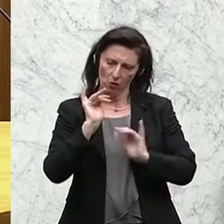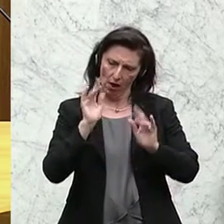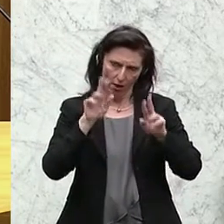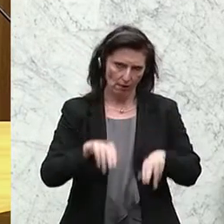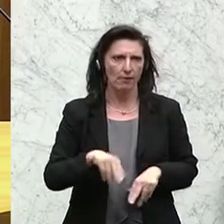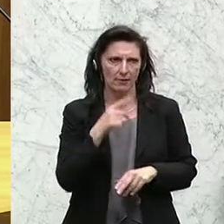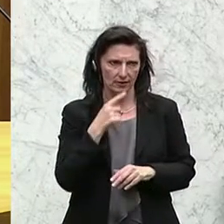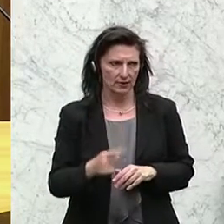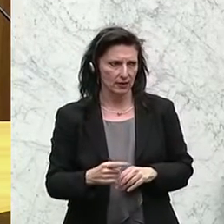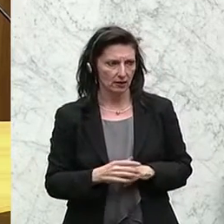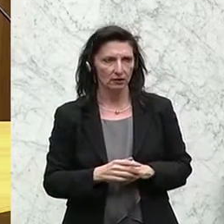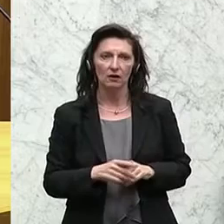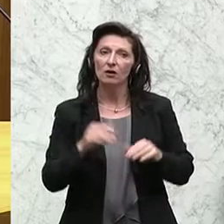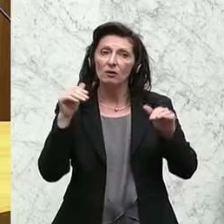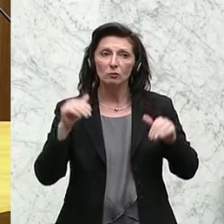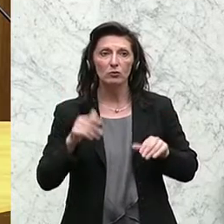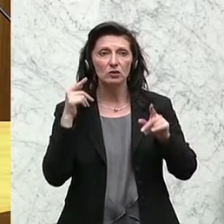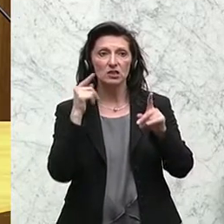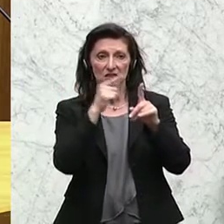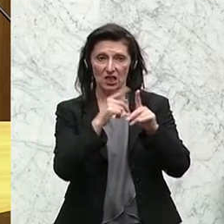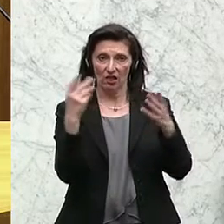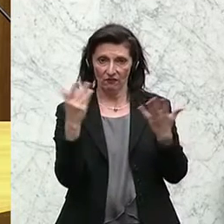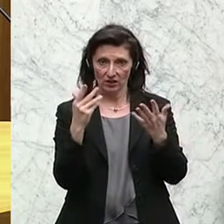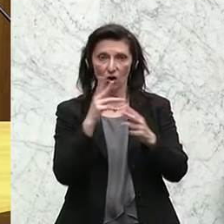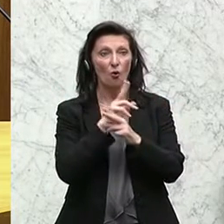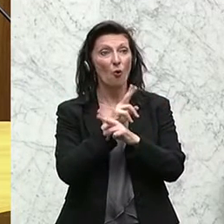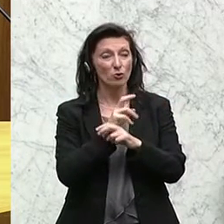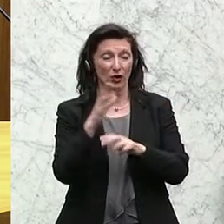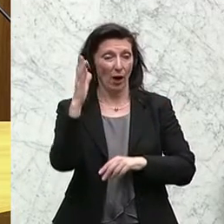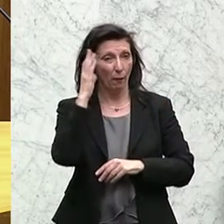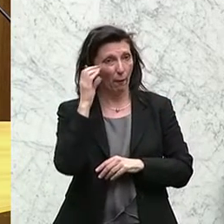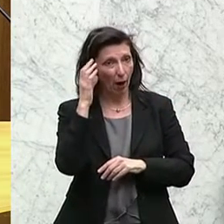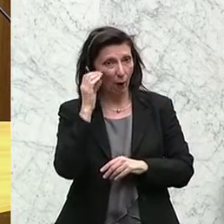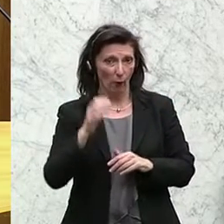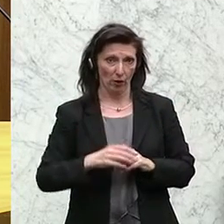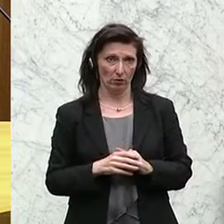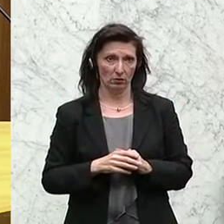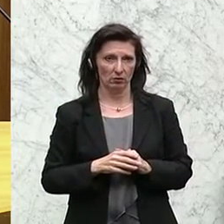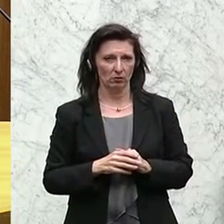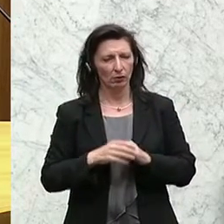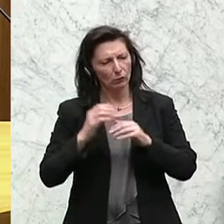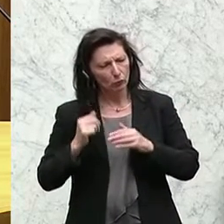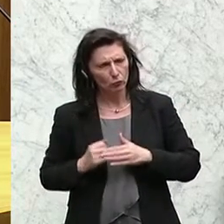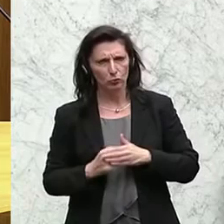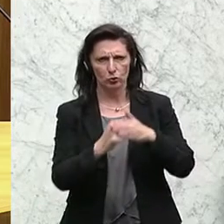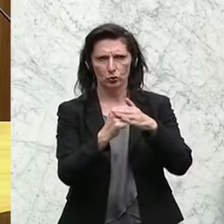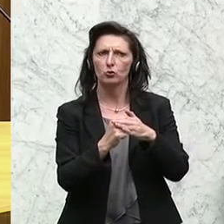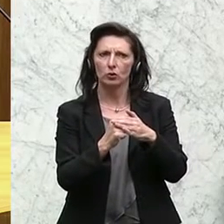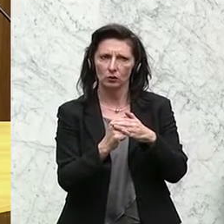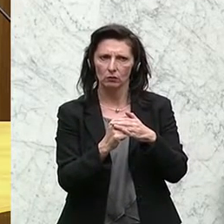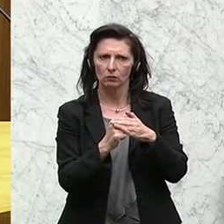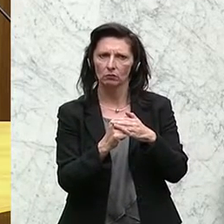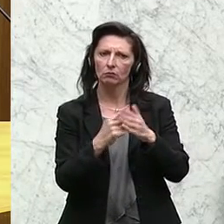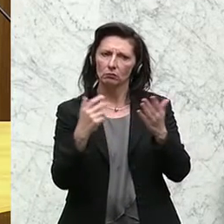Es muss unser Ziel sein, die heimischen Bauern und Landwirte so unterstützen, dass die Qualität